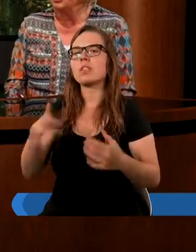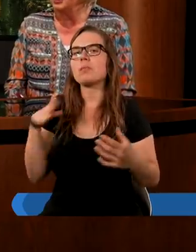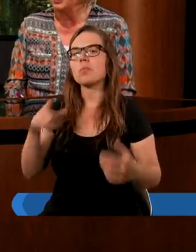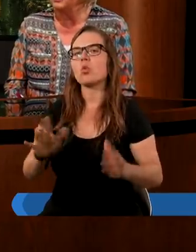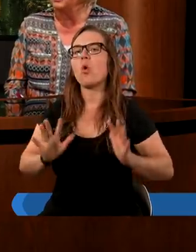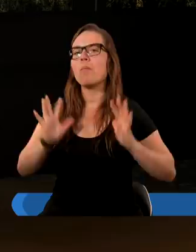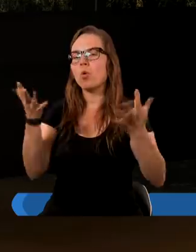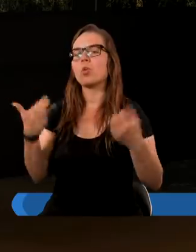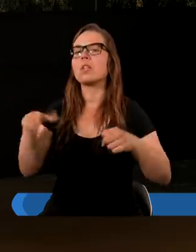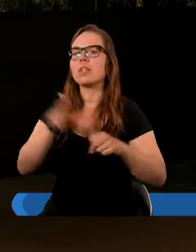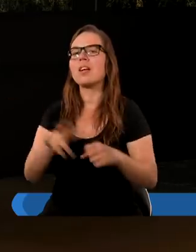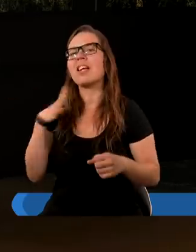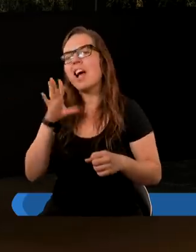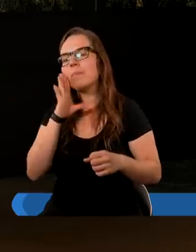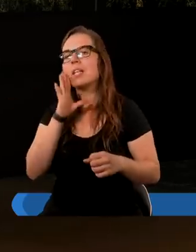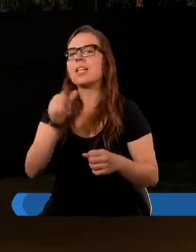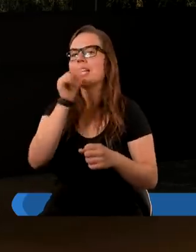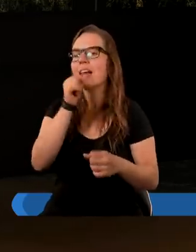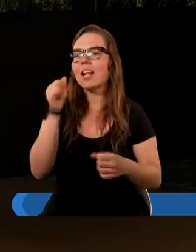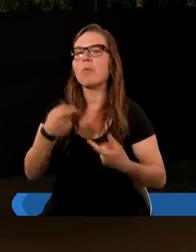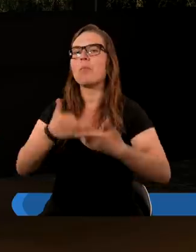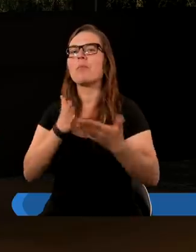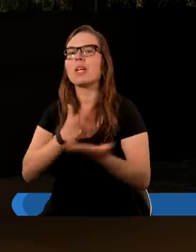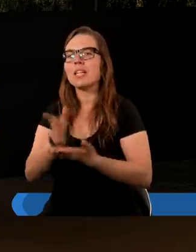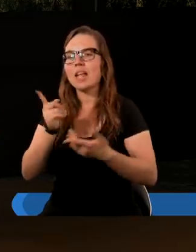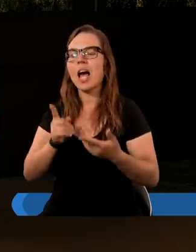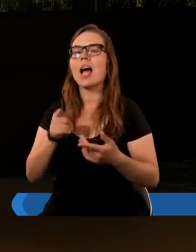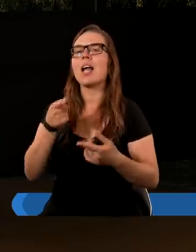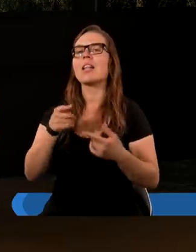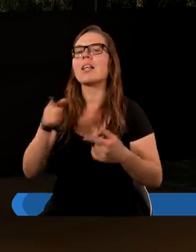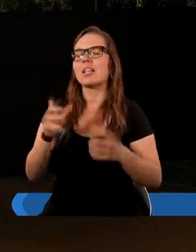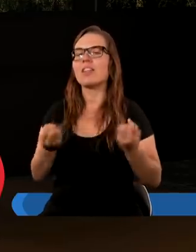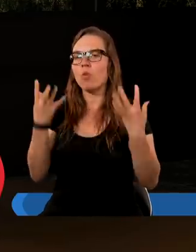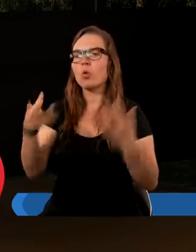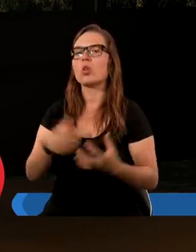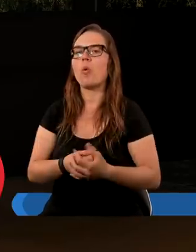bunt, który był jakby zatajony przed samym stwórcą.